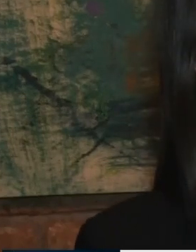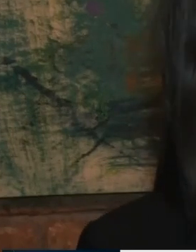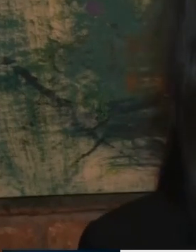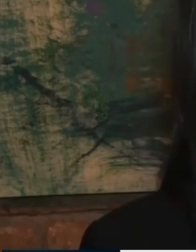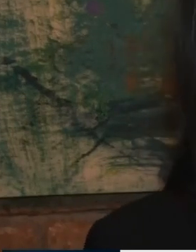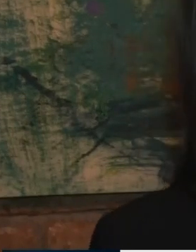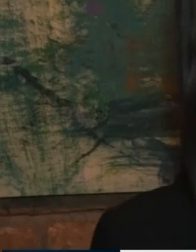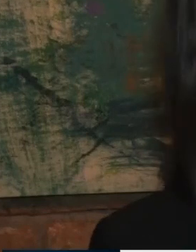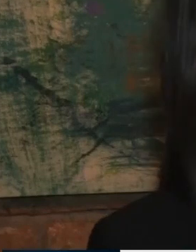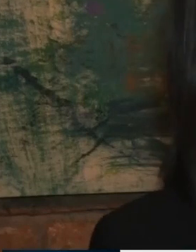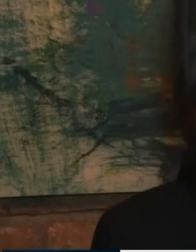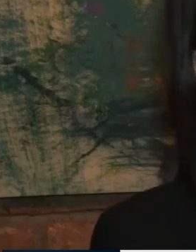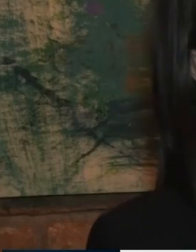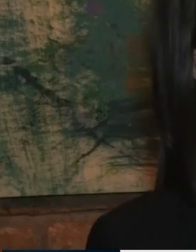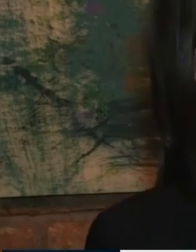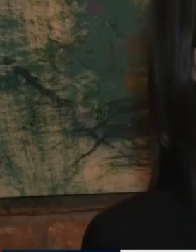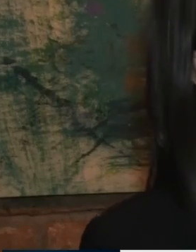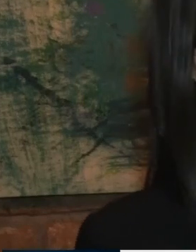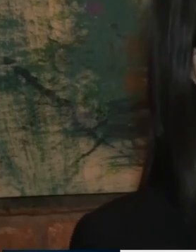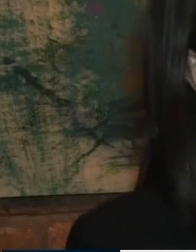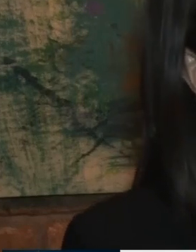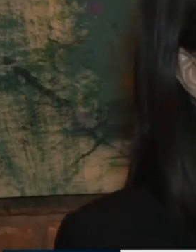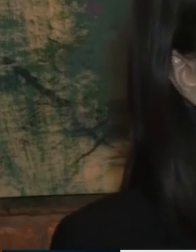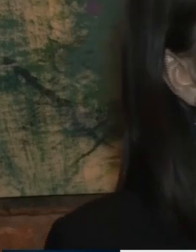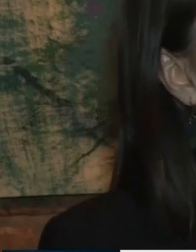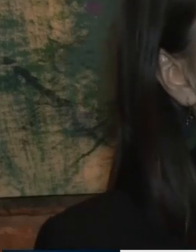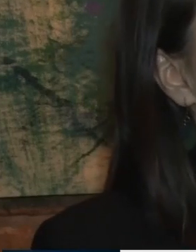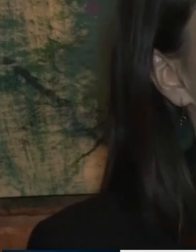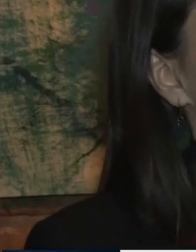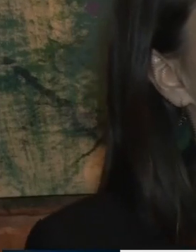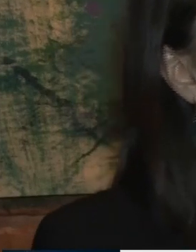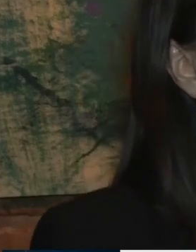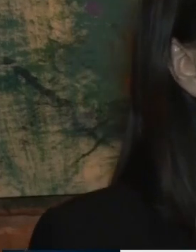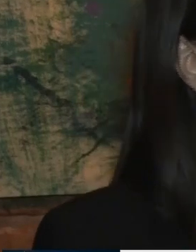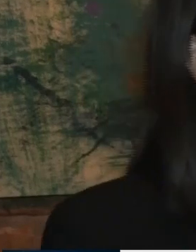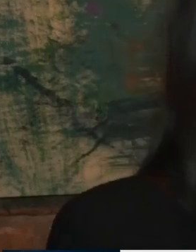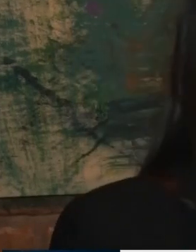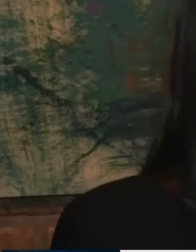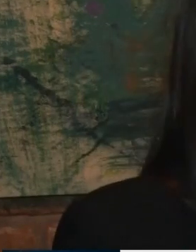interesime dhe për i shteteve tjera dhe i ki buri me të shumë atleta për financim të film